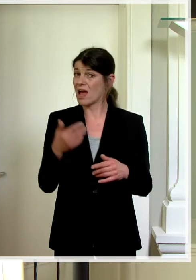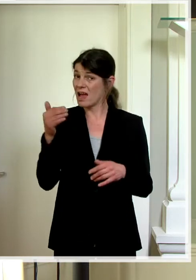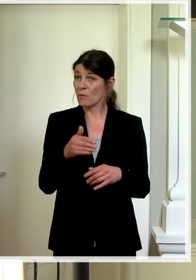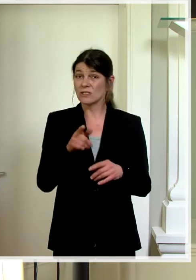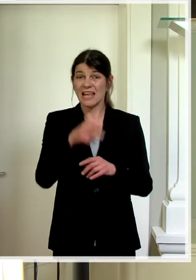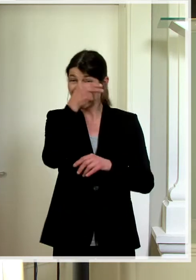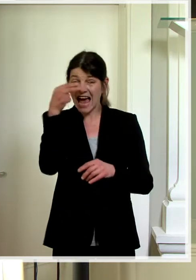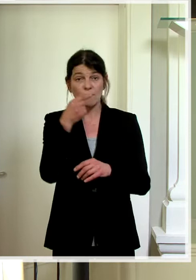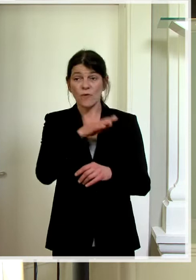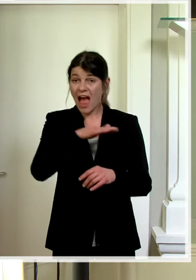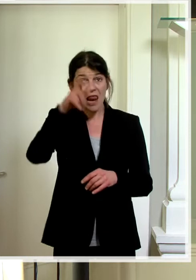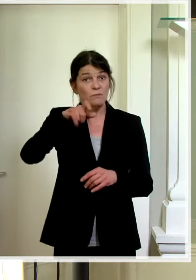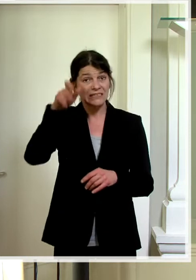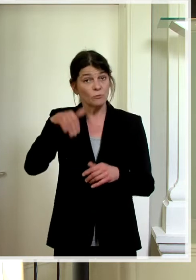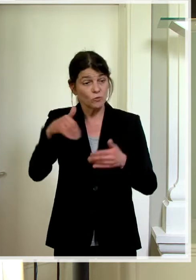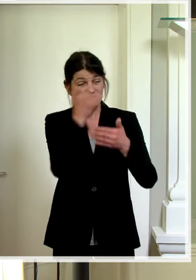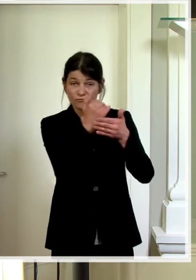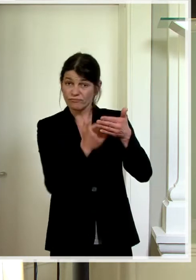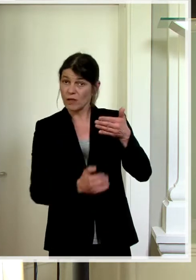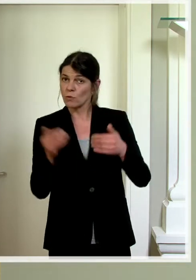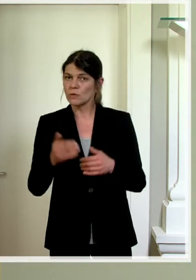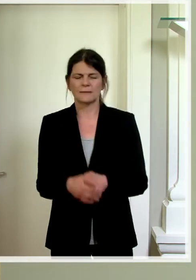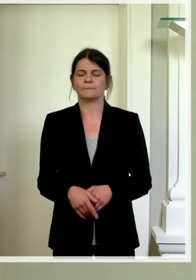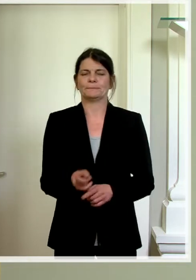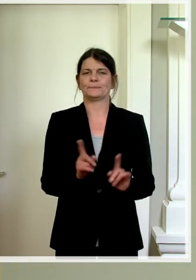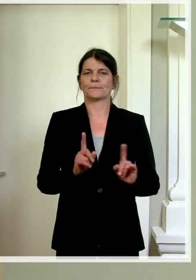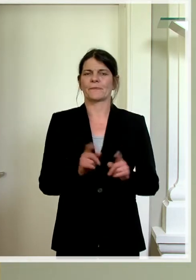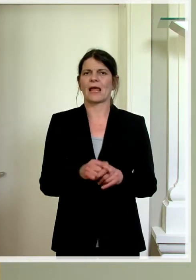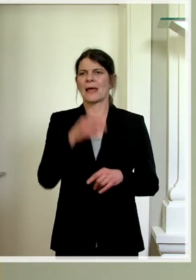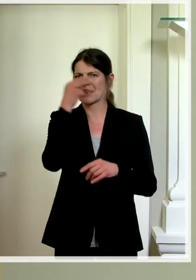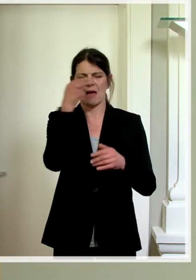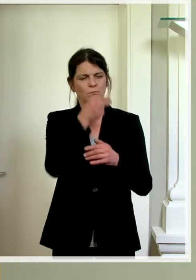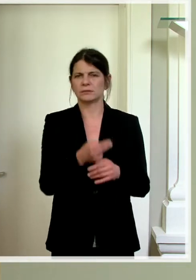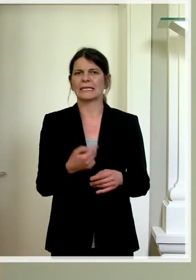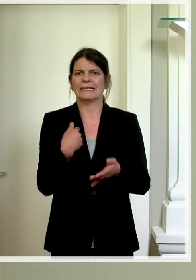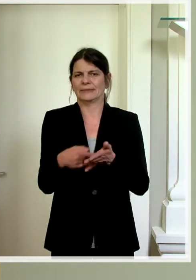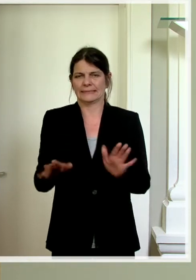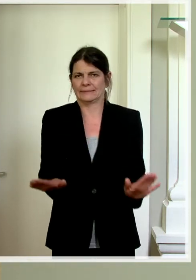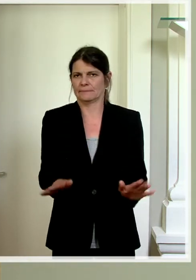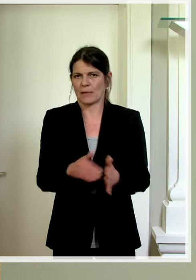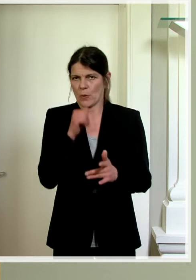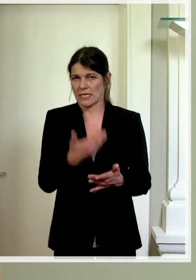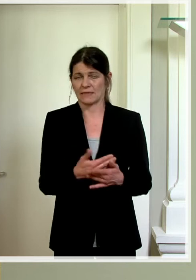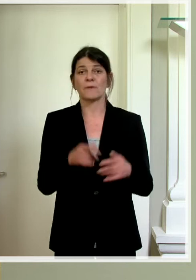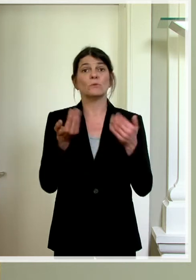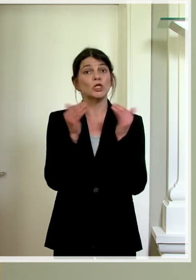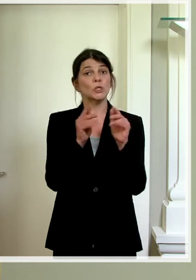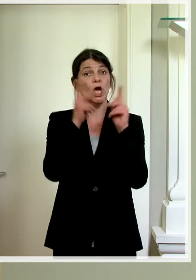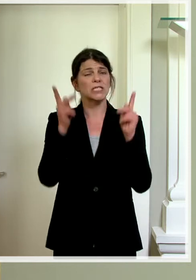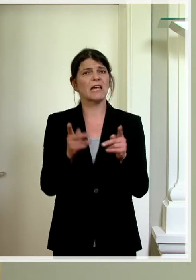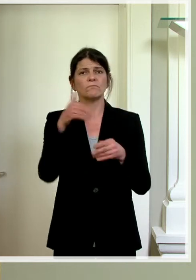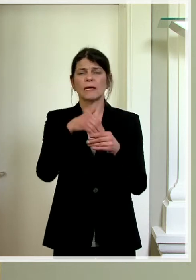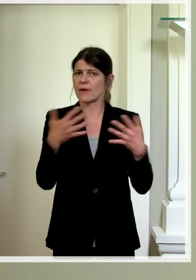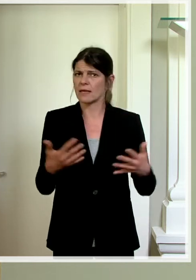da die Namen aller Teilnehmer erfasst werden? Nein, auf eine Erfassung der Namen verzichten wir. Die Schutzkonzepte